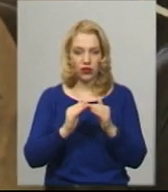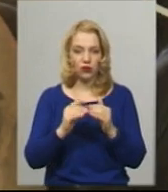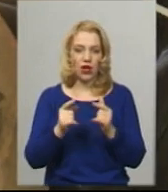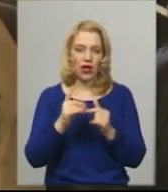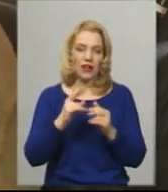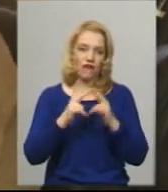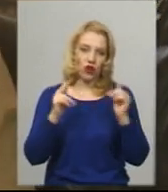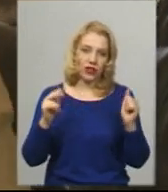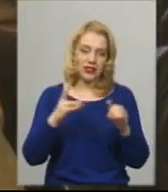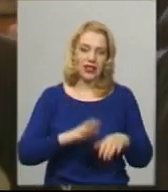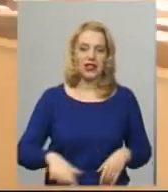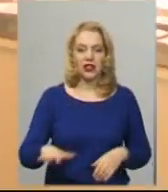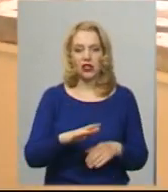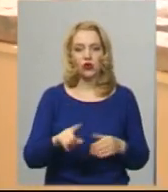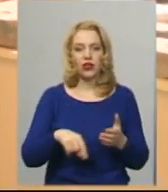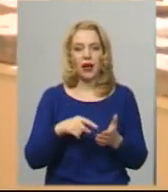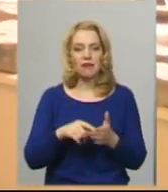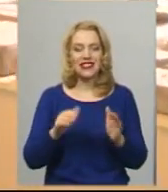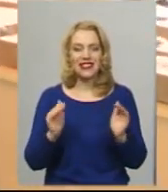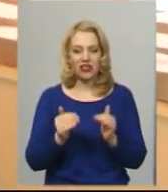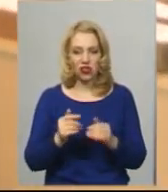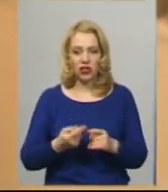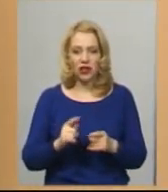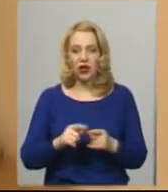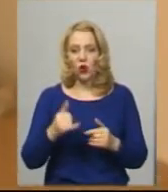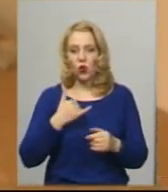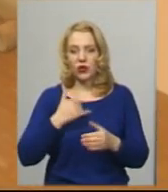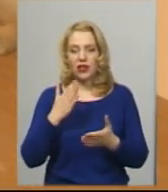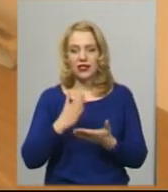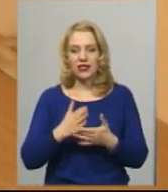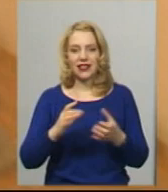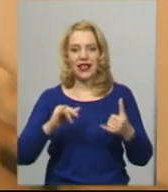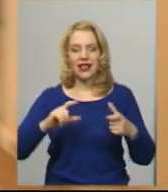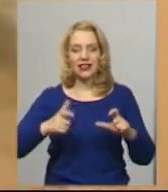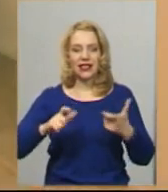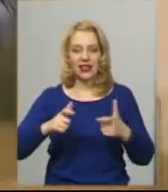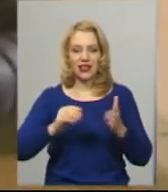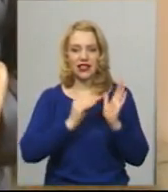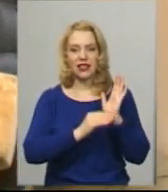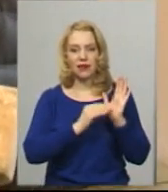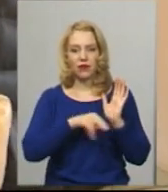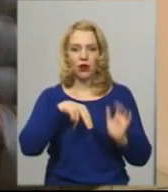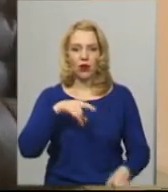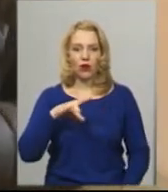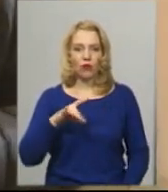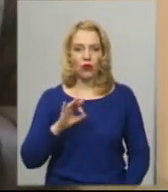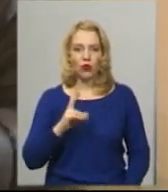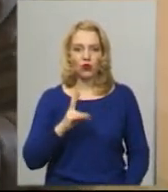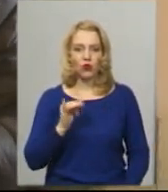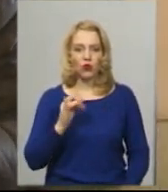території містечка. У нас є цеглинка з написом «Проскурів»